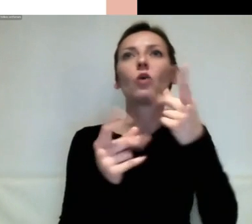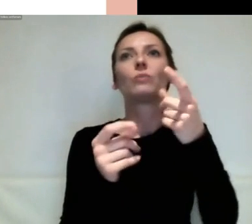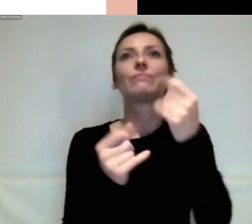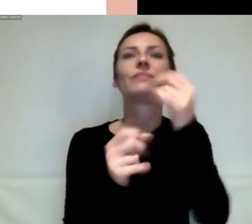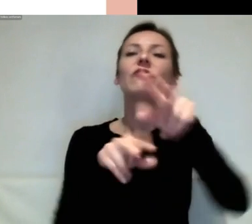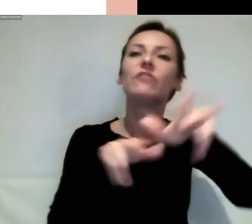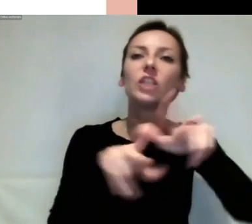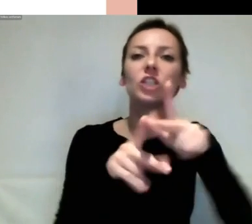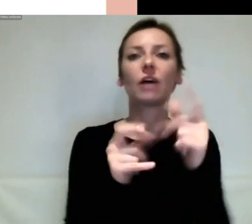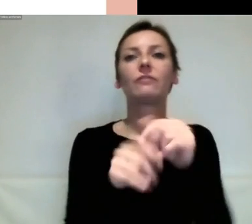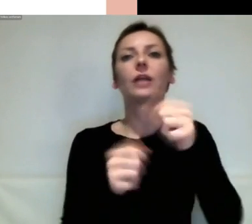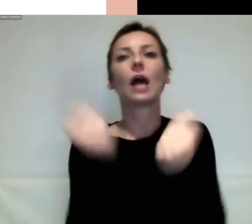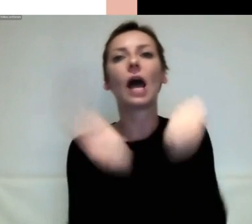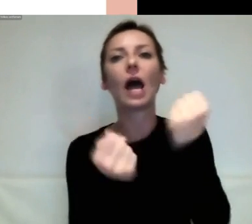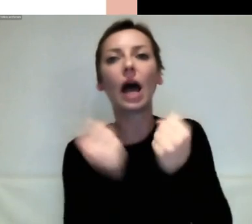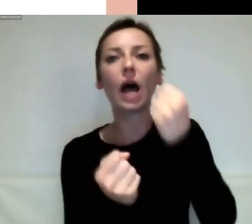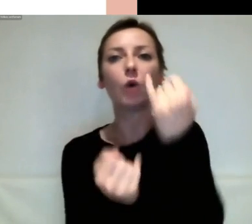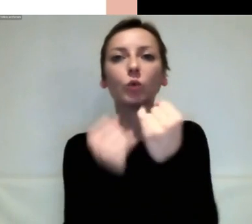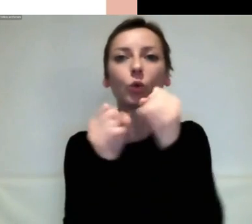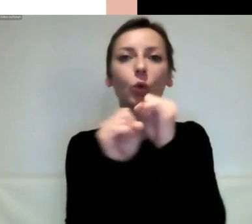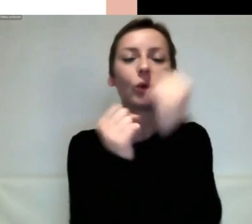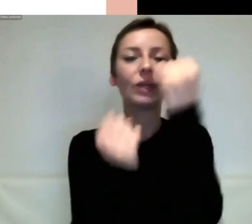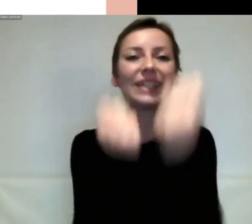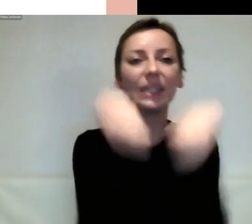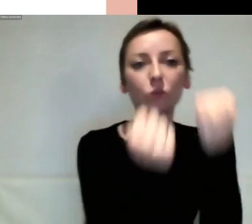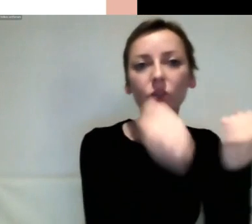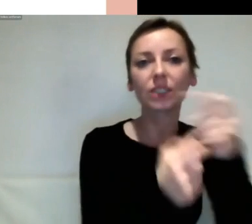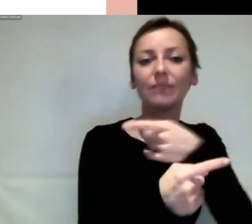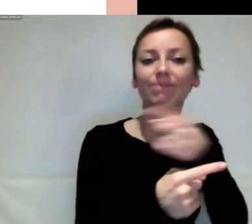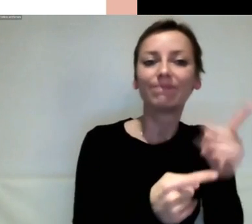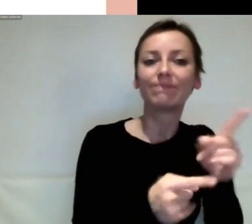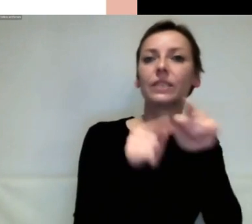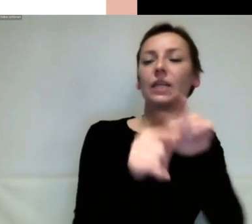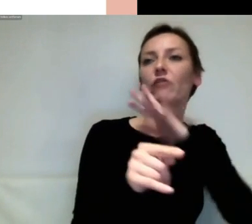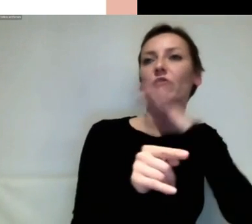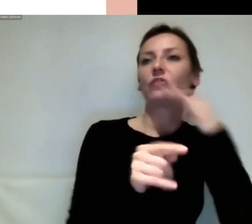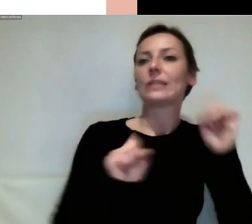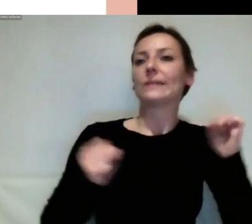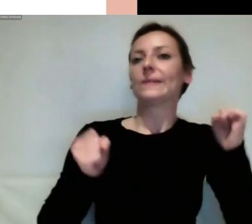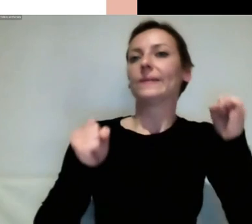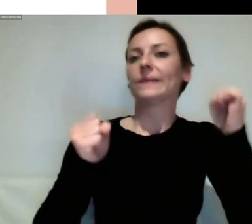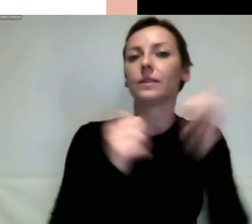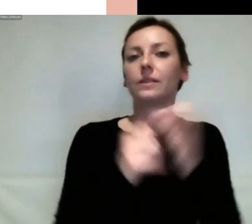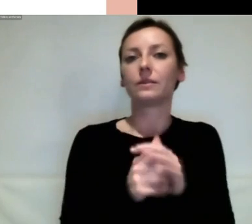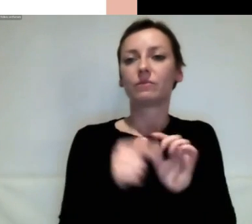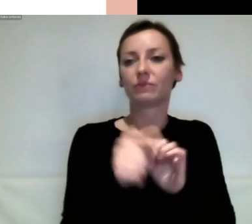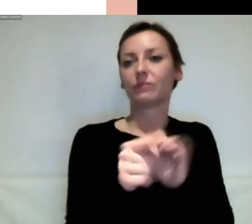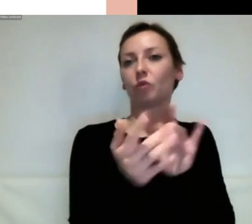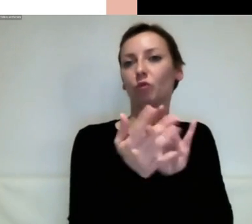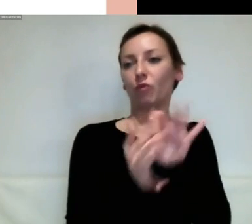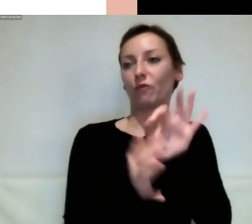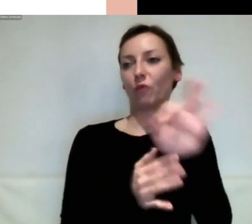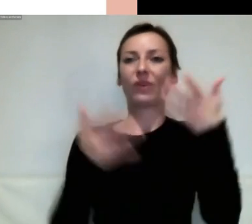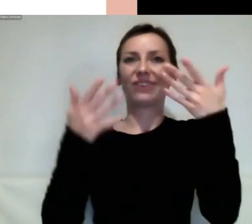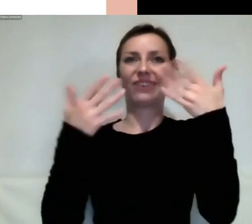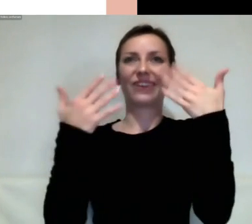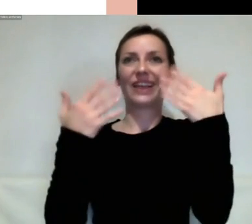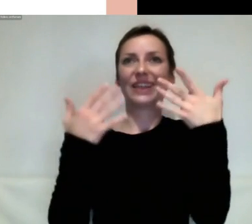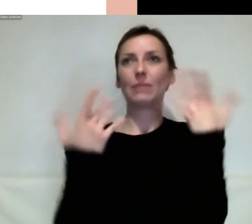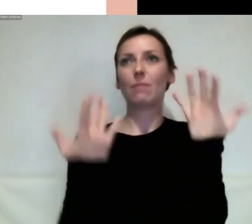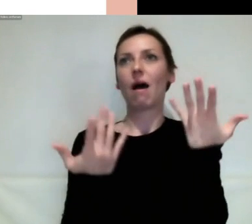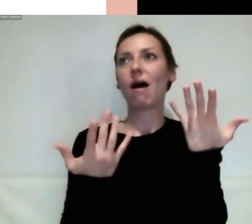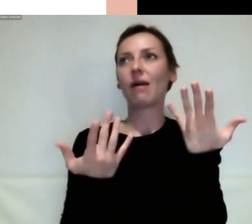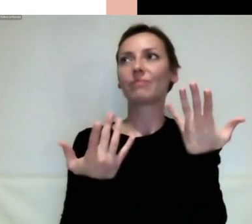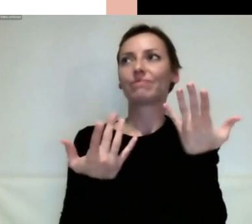auch da erzähle ich natürlich niemandem irgendwas Neues, wenn ich sage, diese Akteure stehen häufig auf der Bremse, wenn es darum geht, Klimabemühungen zu beschleunigen.